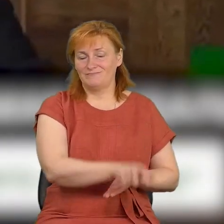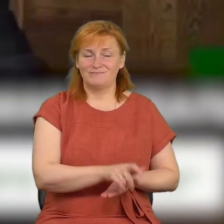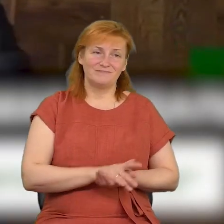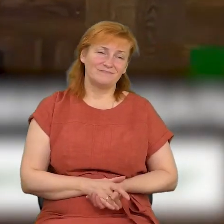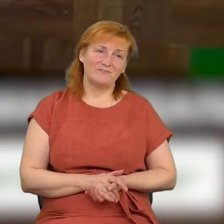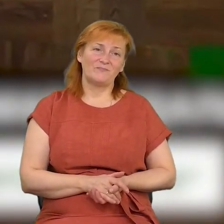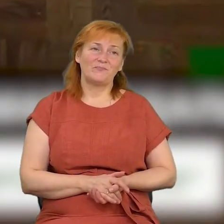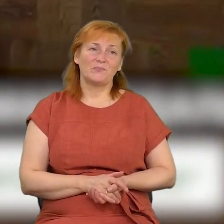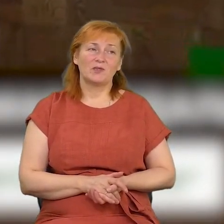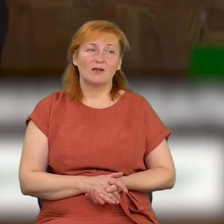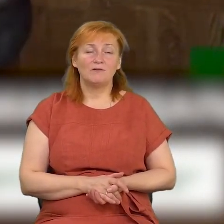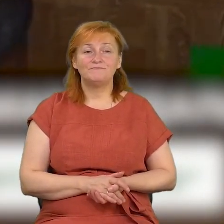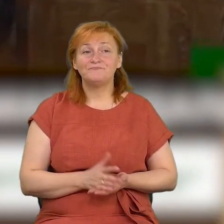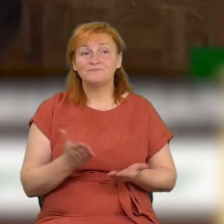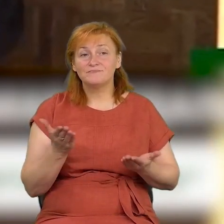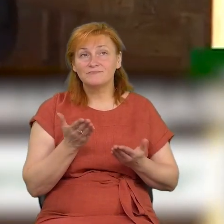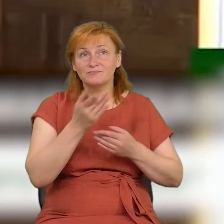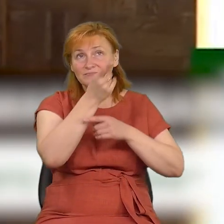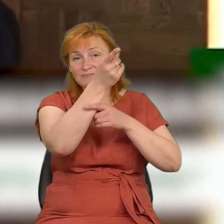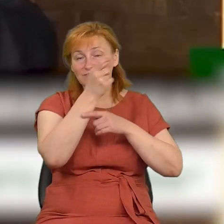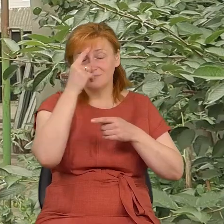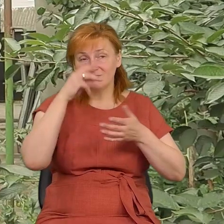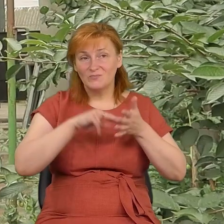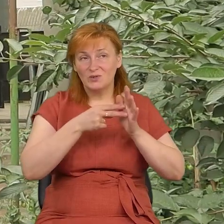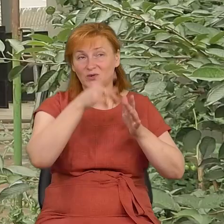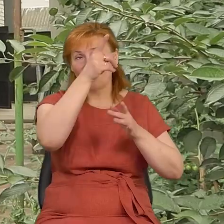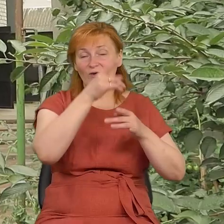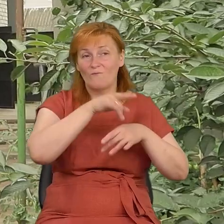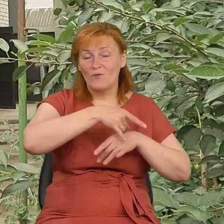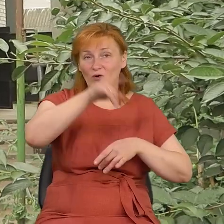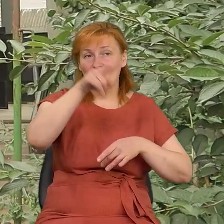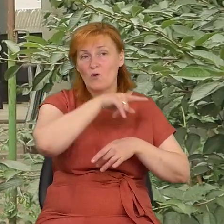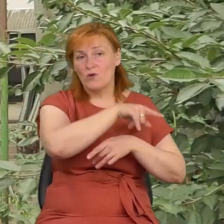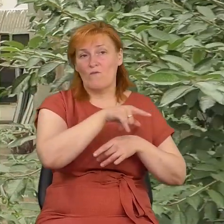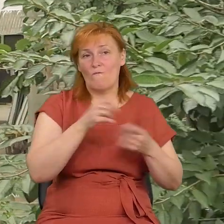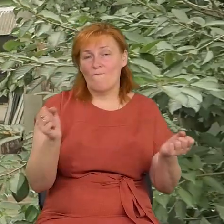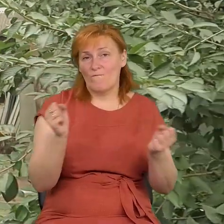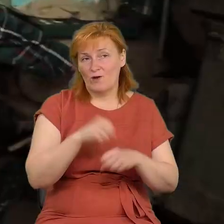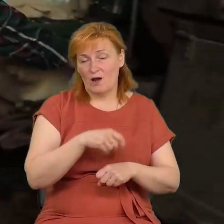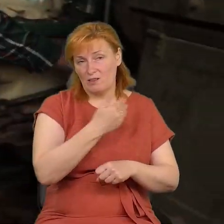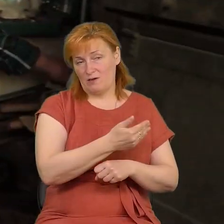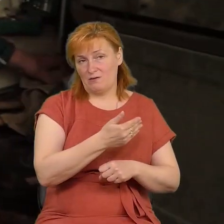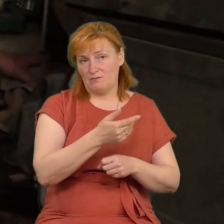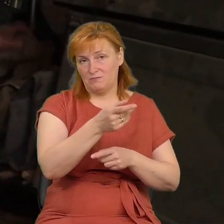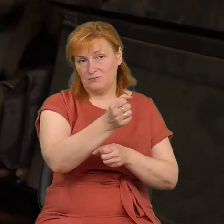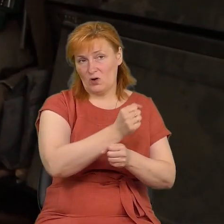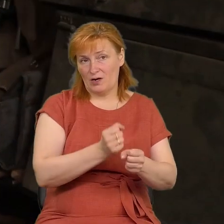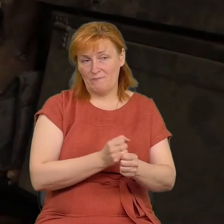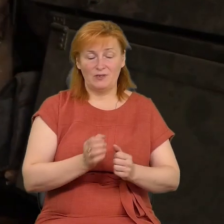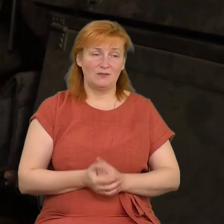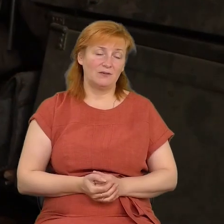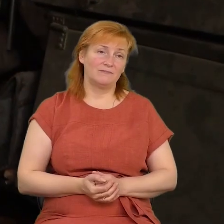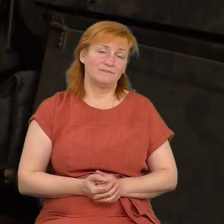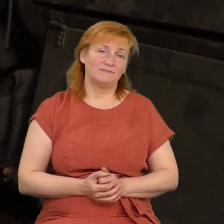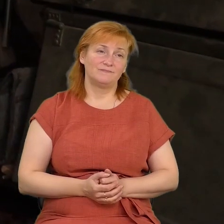Карабіна ж, з якого намагався поцілити у літак, в нього нема. Його вкрали просто з двору будинку. От моєго карабіна